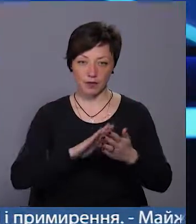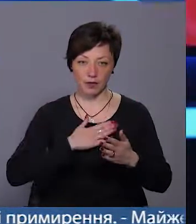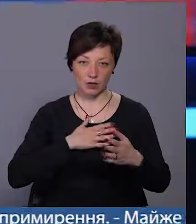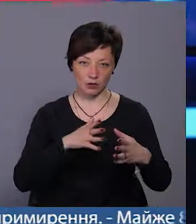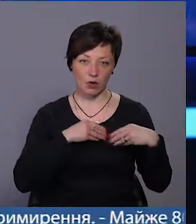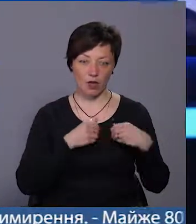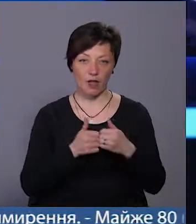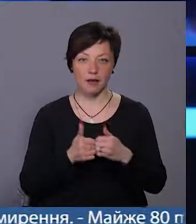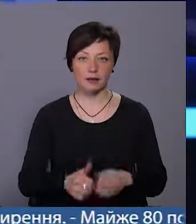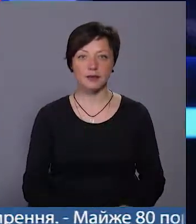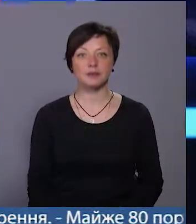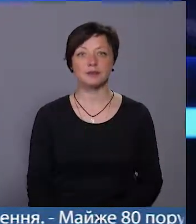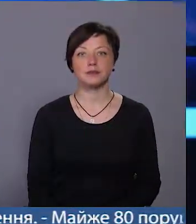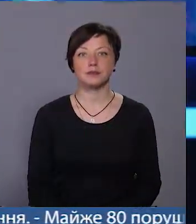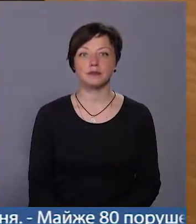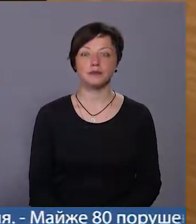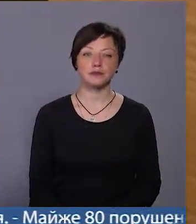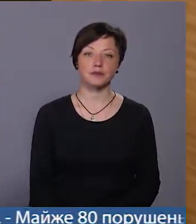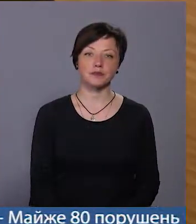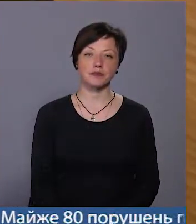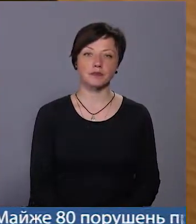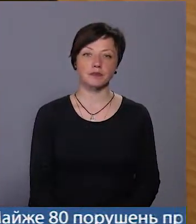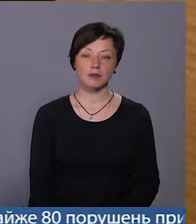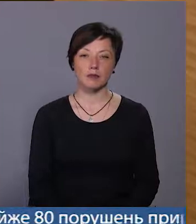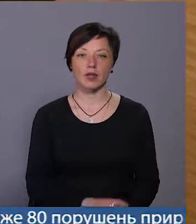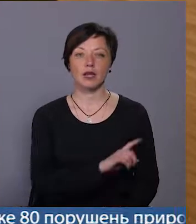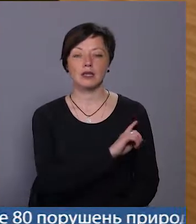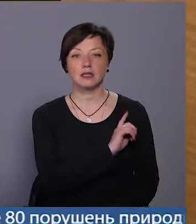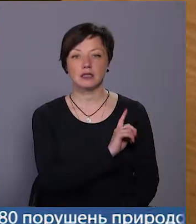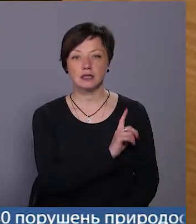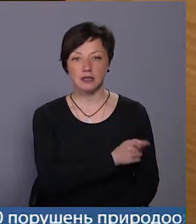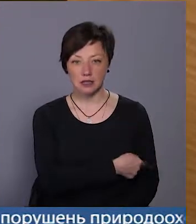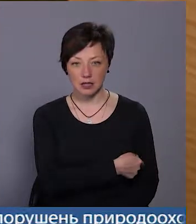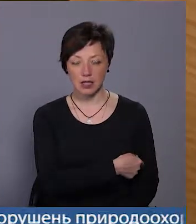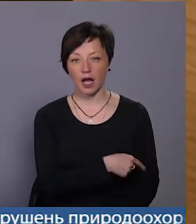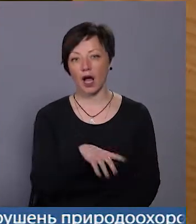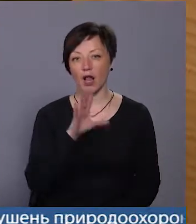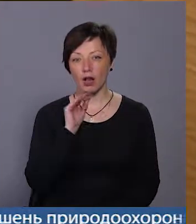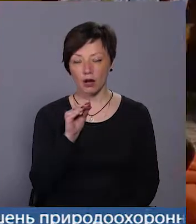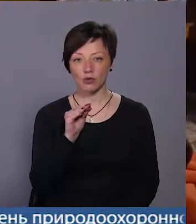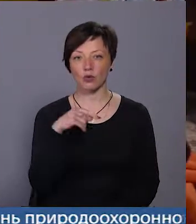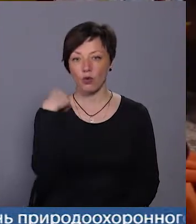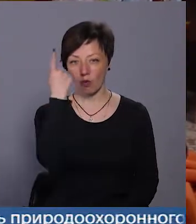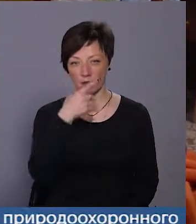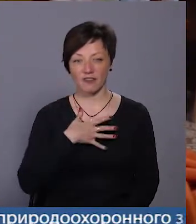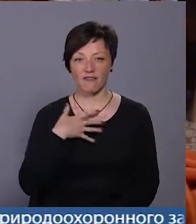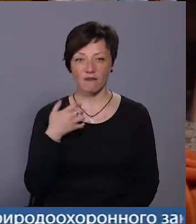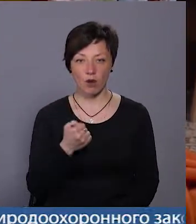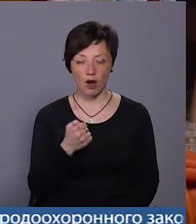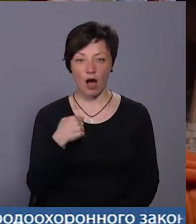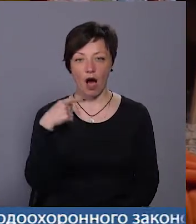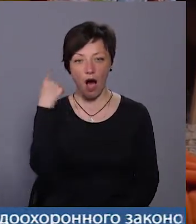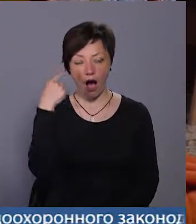моя колега Ольга Нісміянова. Сила, логос, образ, воля, автор. З перших літер цих слів